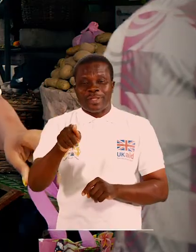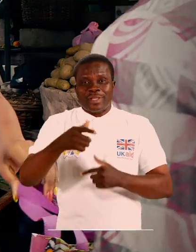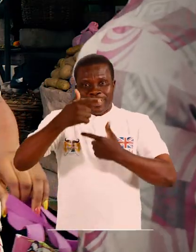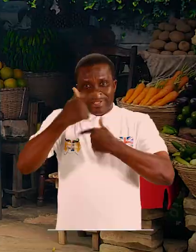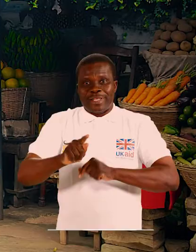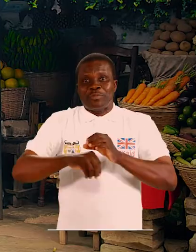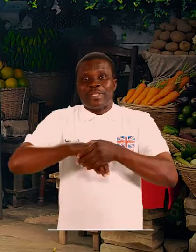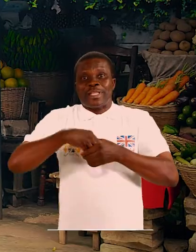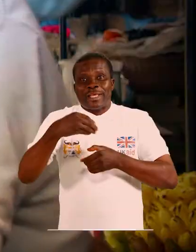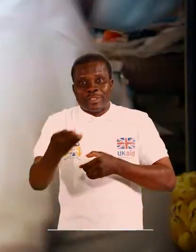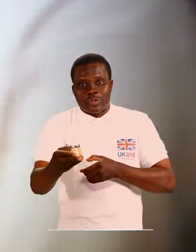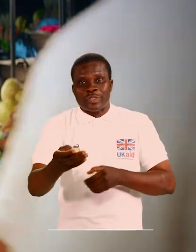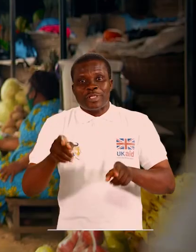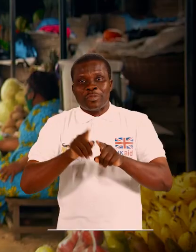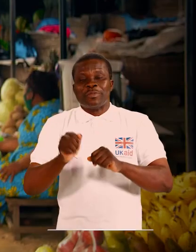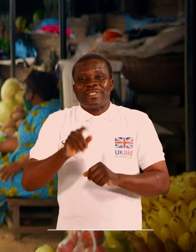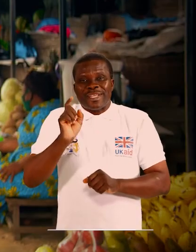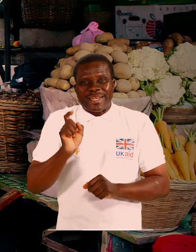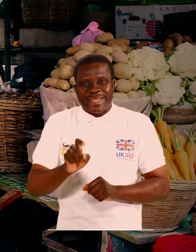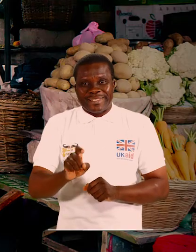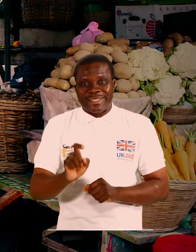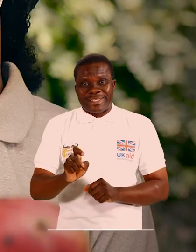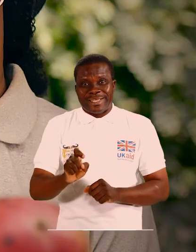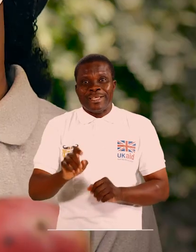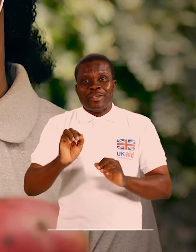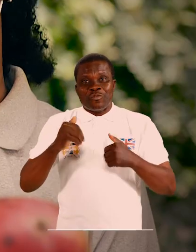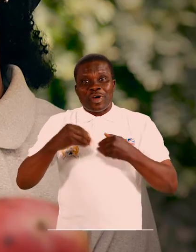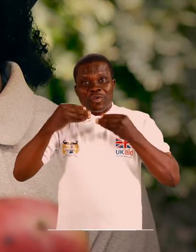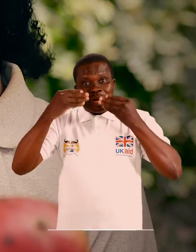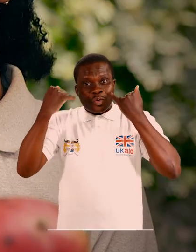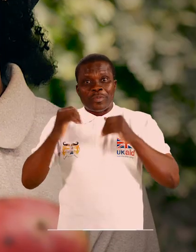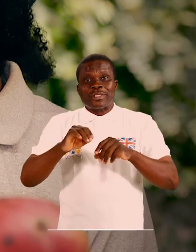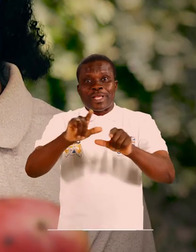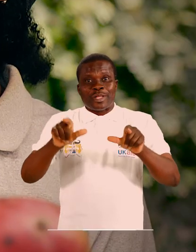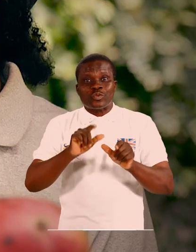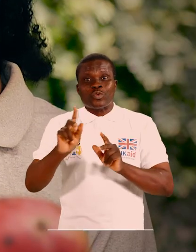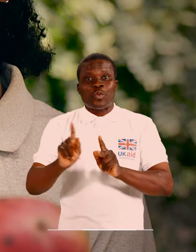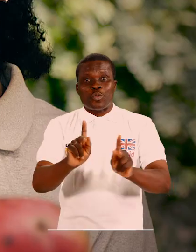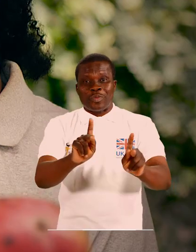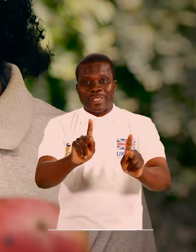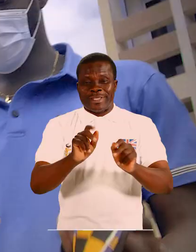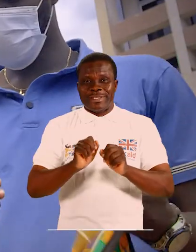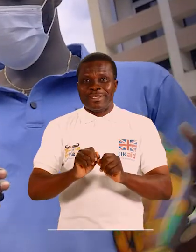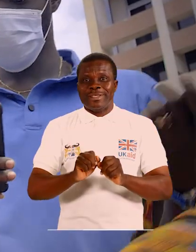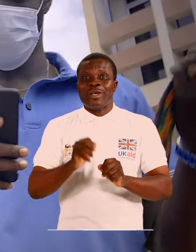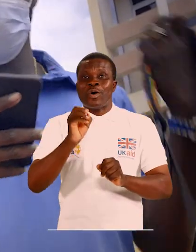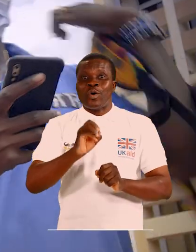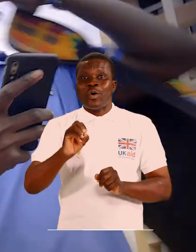Limite tes sorties mais si c'est nécessaire Pote un max dans tout le public